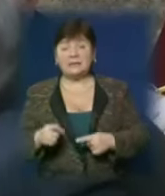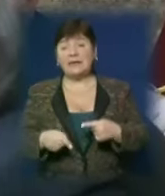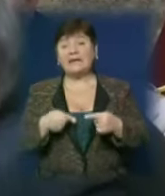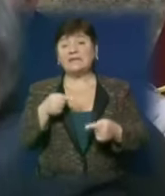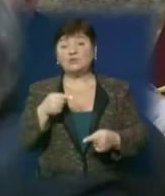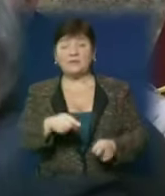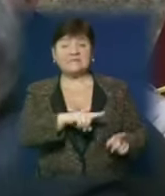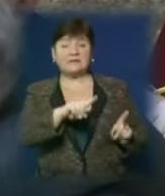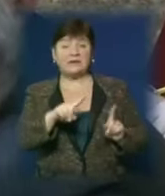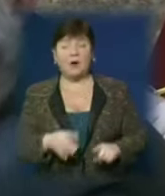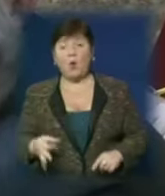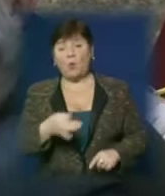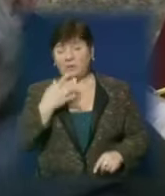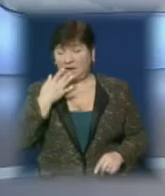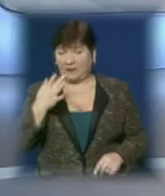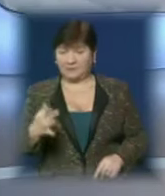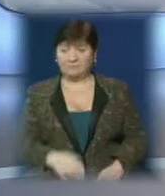засідання Закарпатської облради.